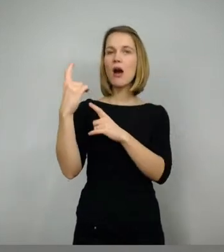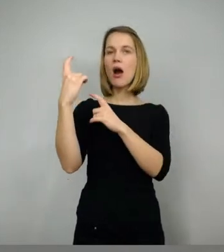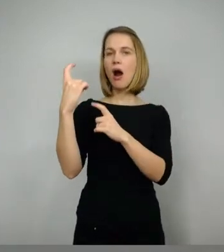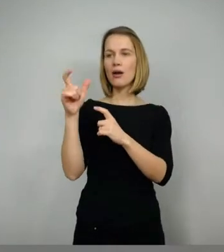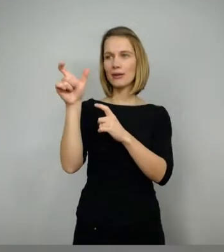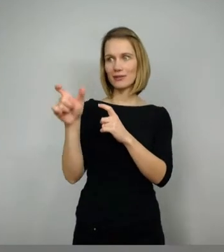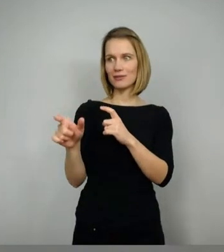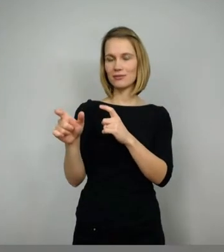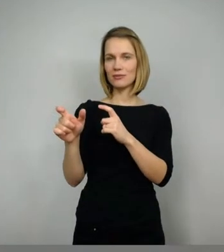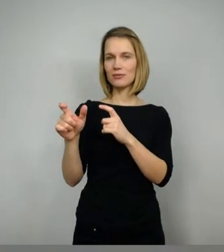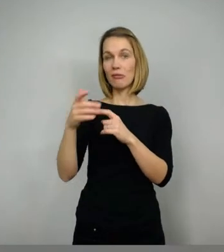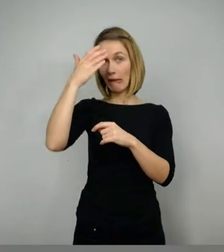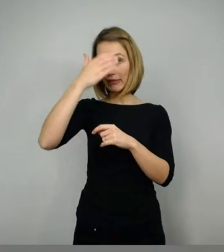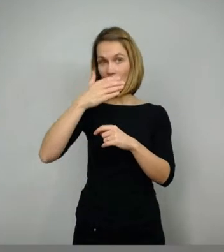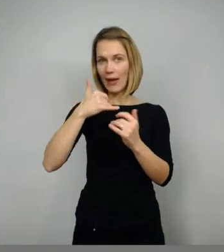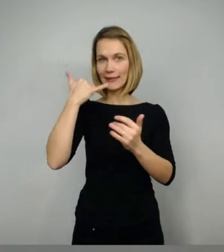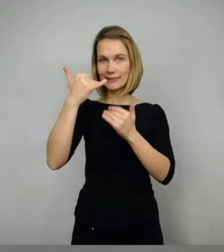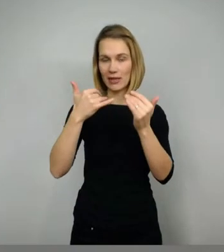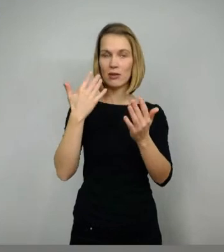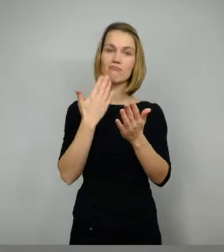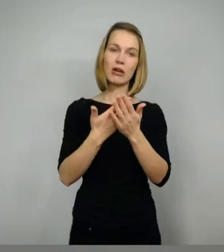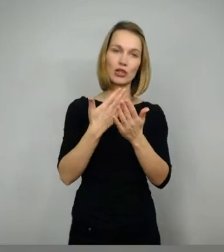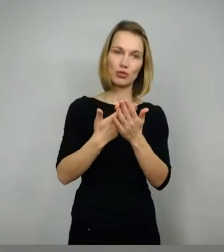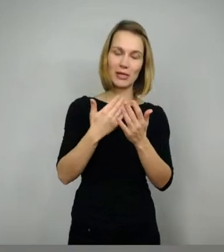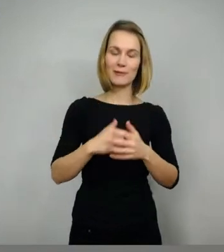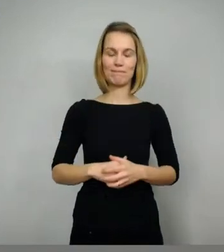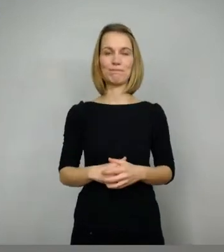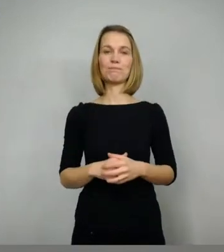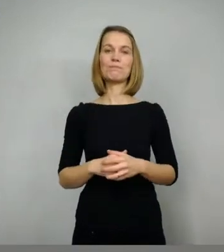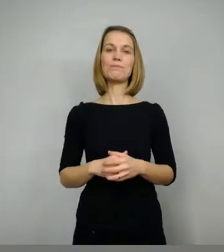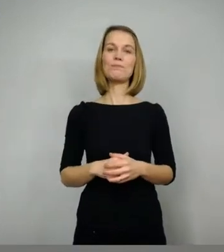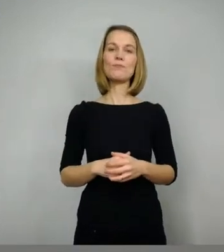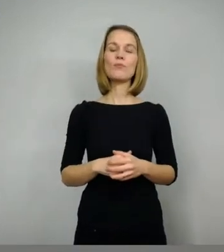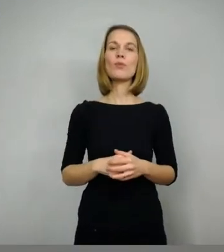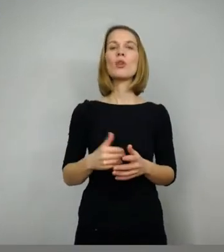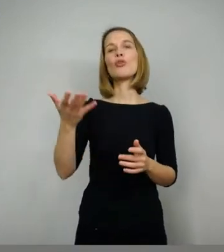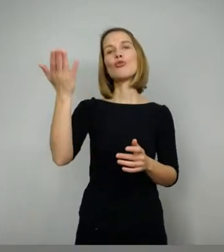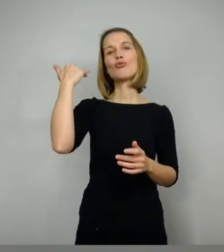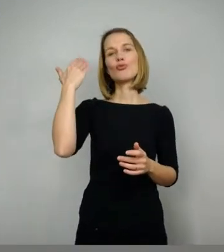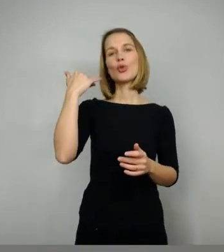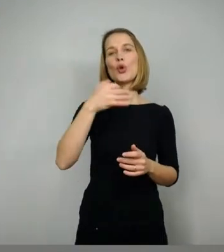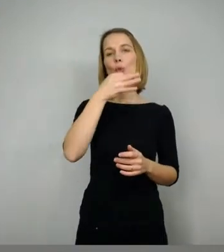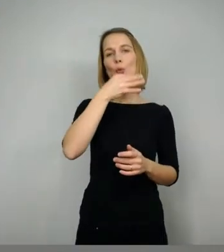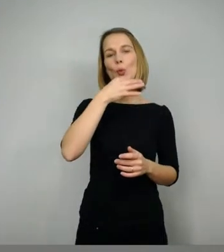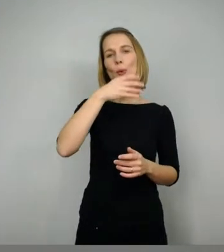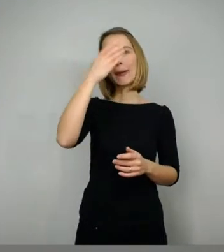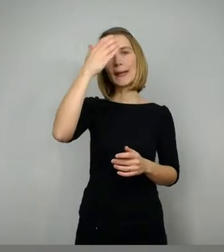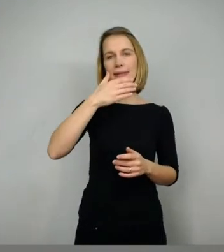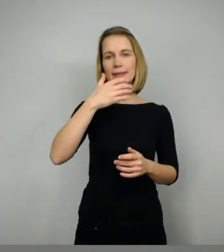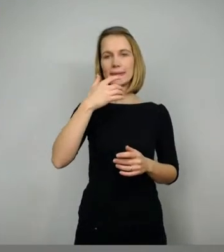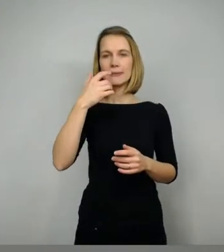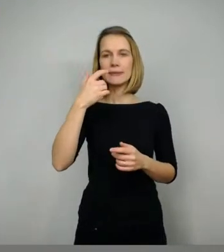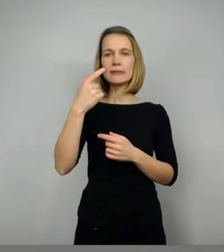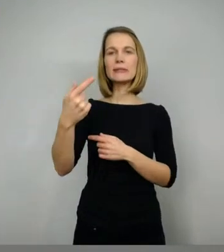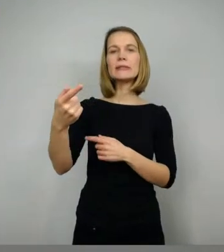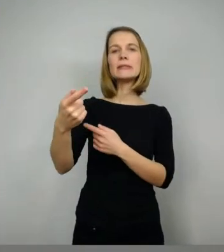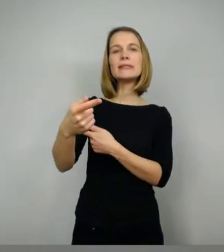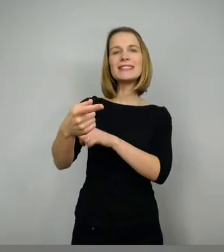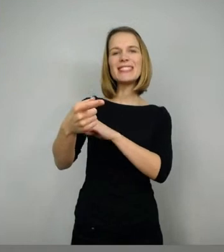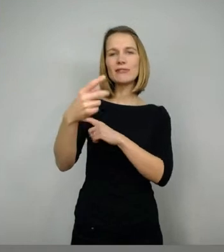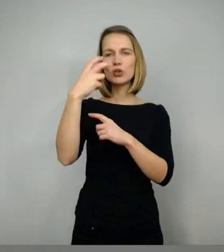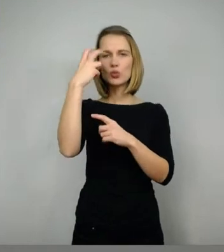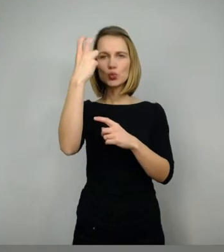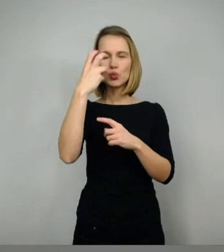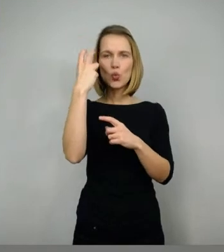Als junger Ritter, so erzählt Hagen, ist Siegfried auf der Suche nach Abenteuern im Nibelungenland, den beiden Königen